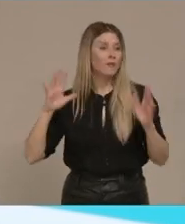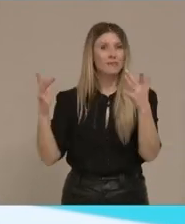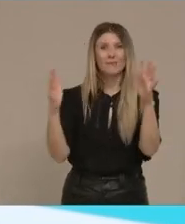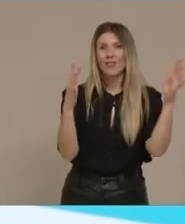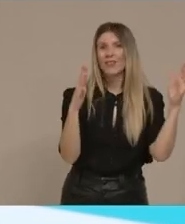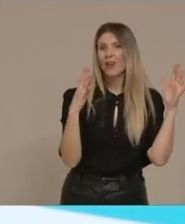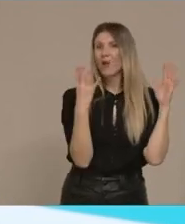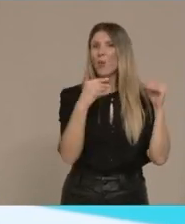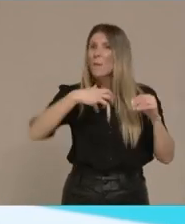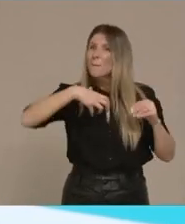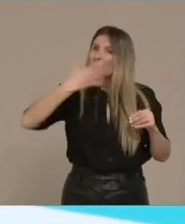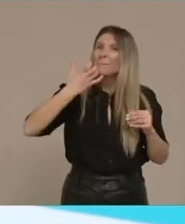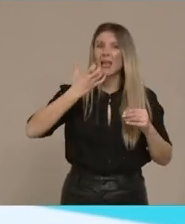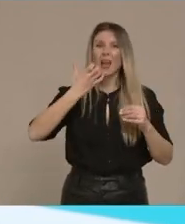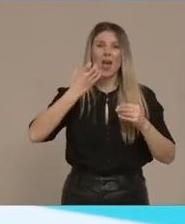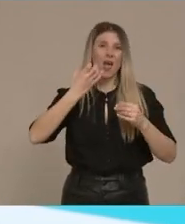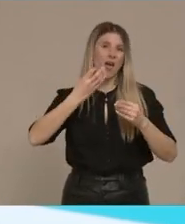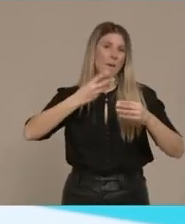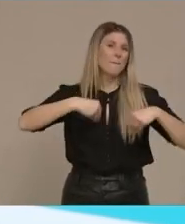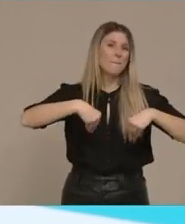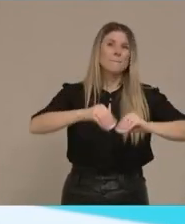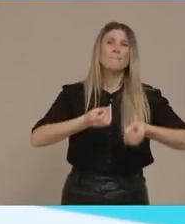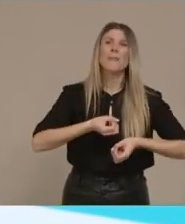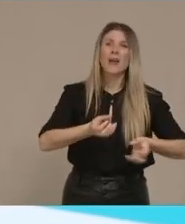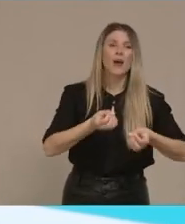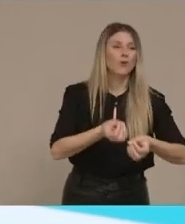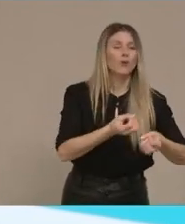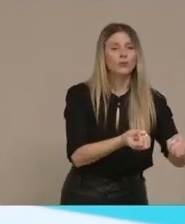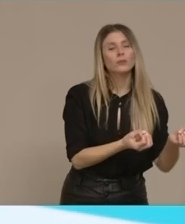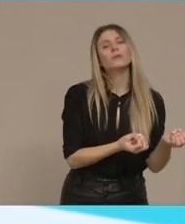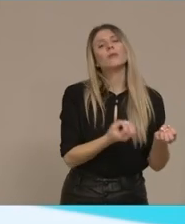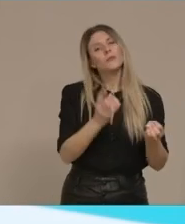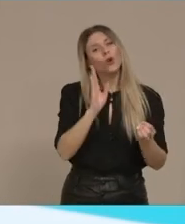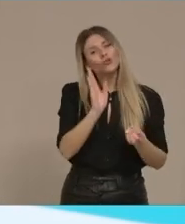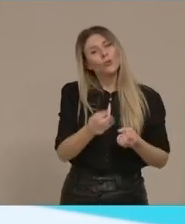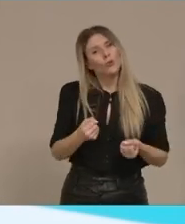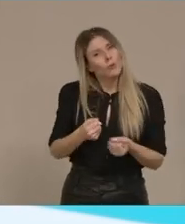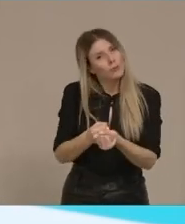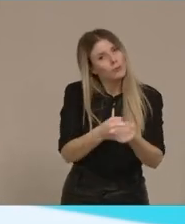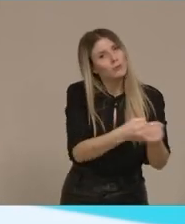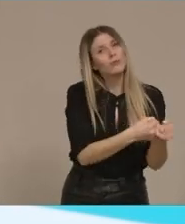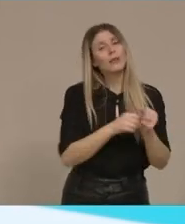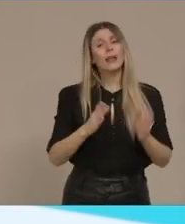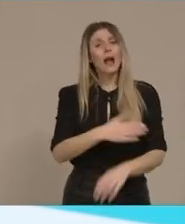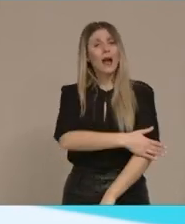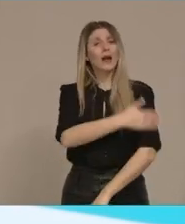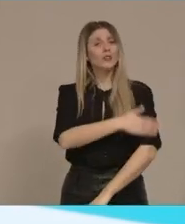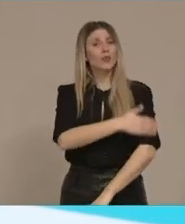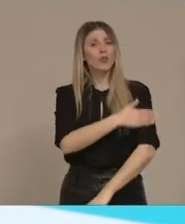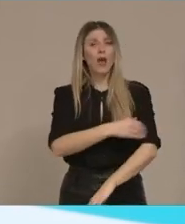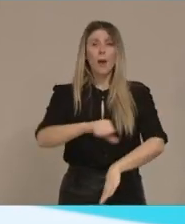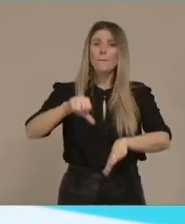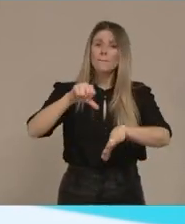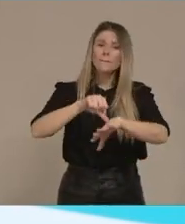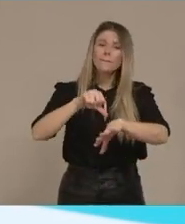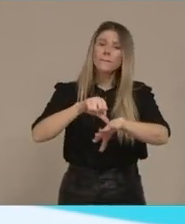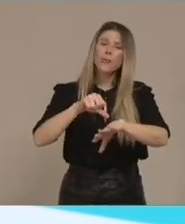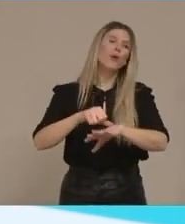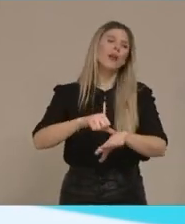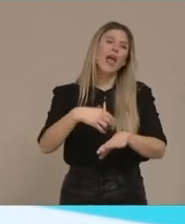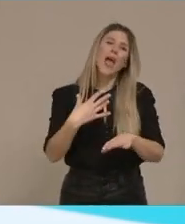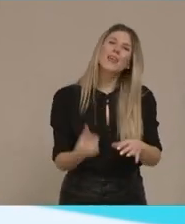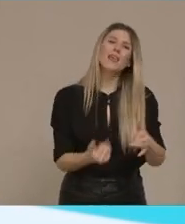είναι Μια πόλη η οποία έχει πολλά να δώσει Στον τομέα των υπηρεσιών Και νομίζω ότι όσο